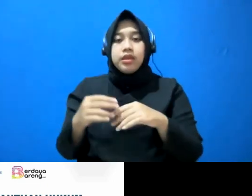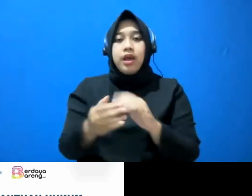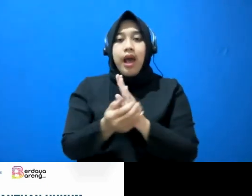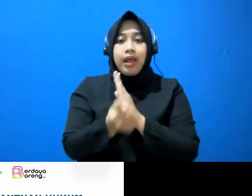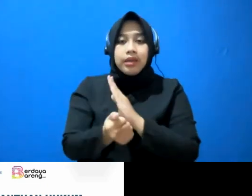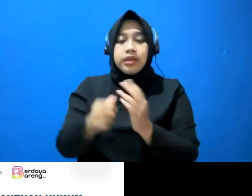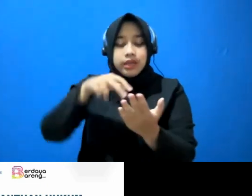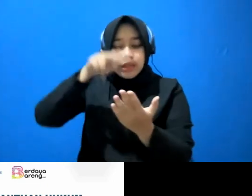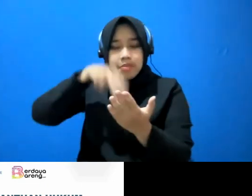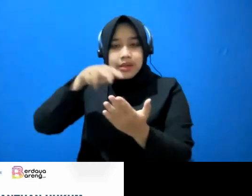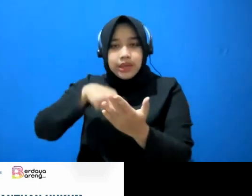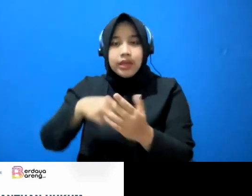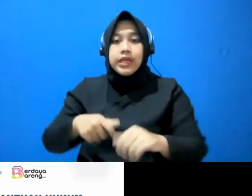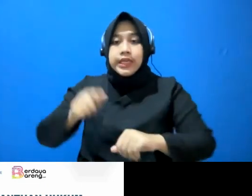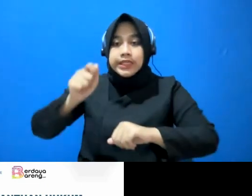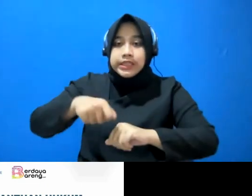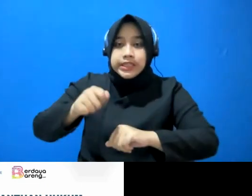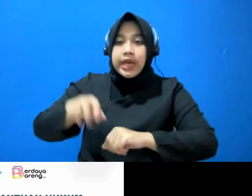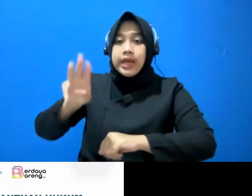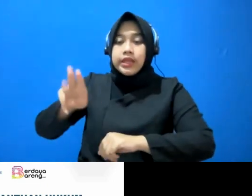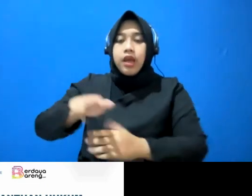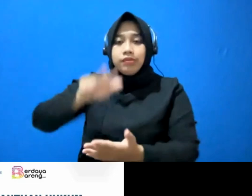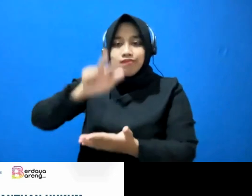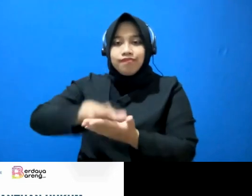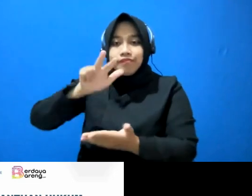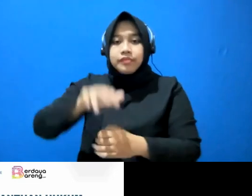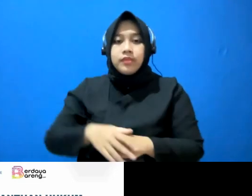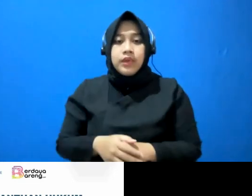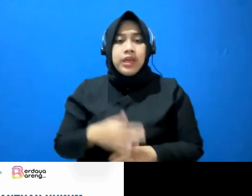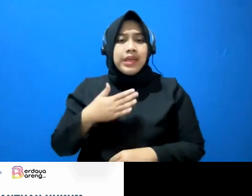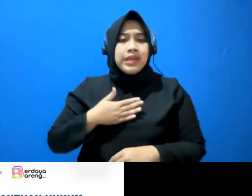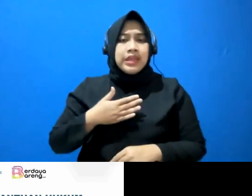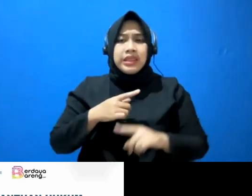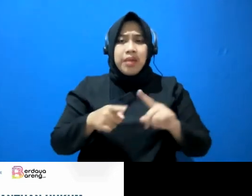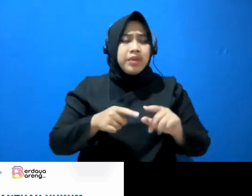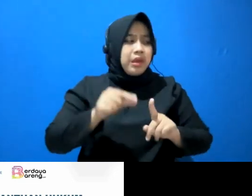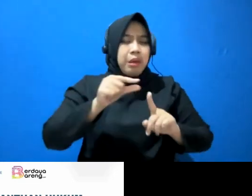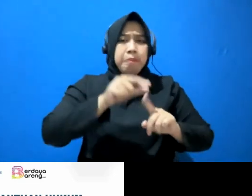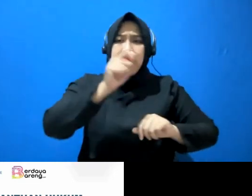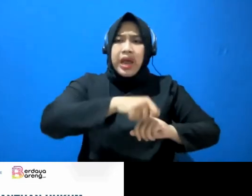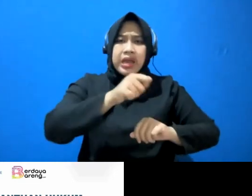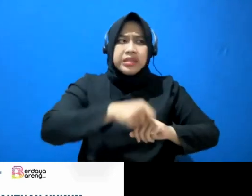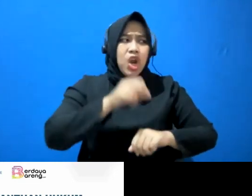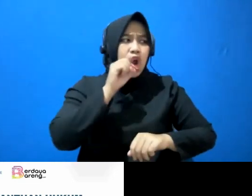putus ya saya lihat pengacaranya gak ada ngomong gak ada bantah